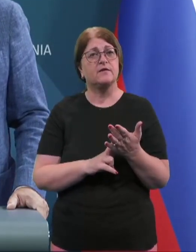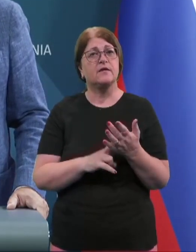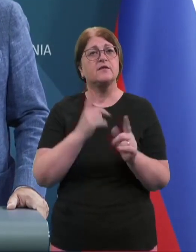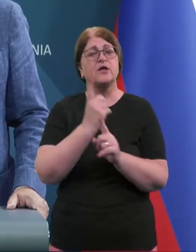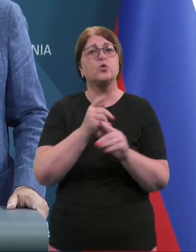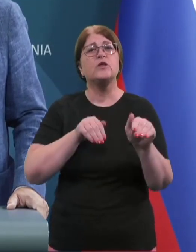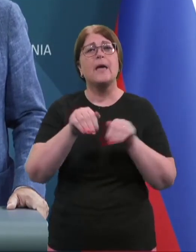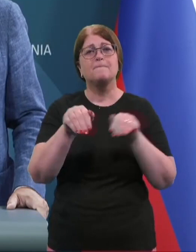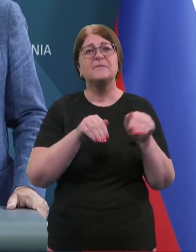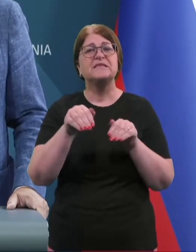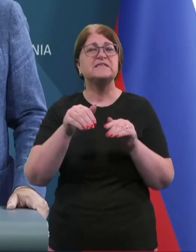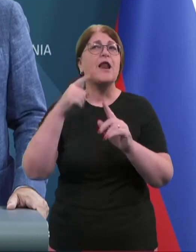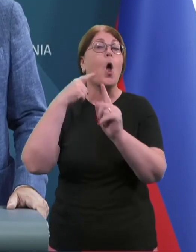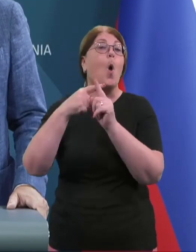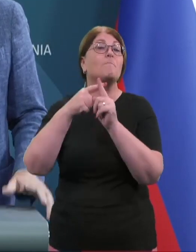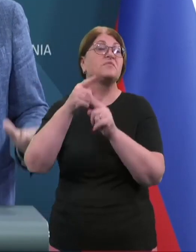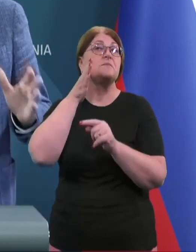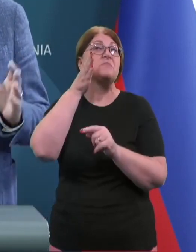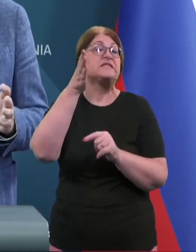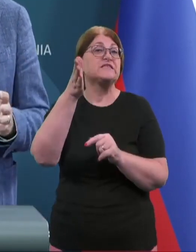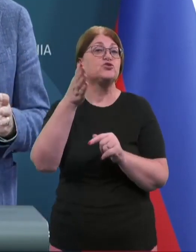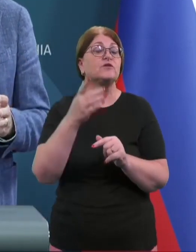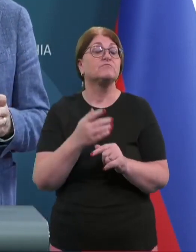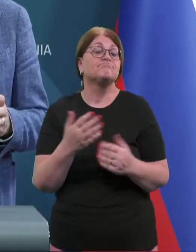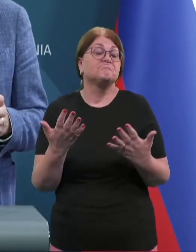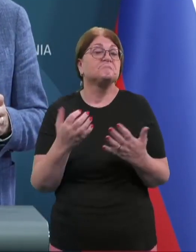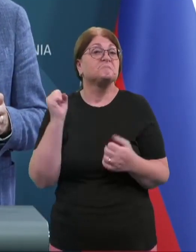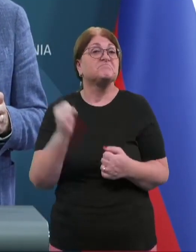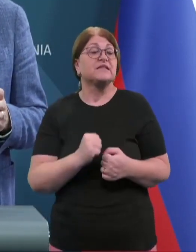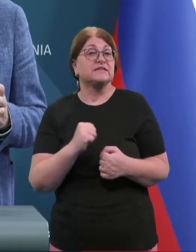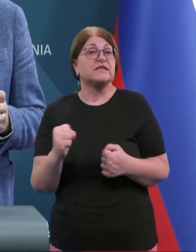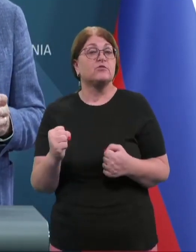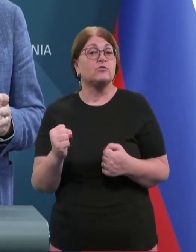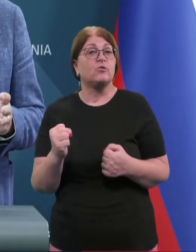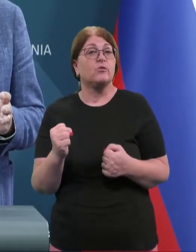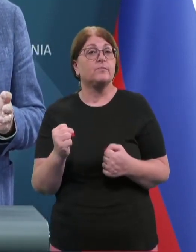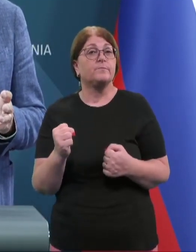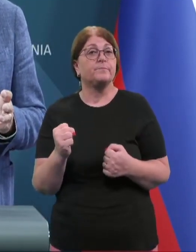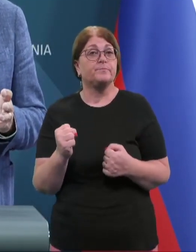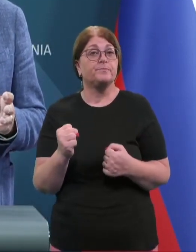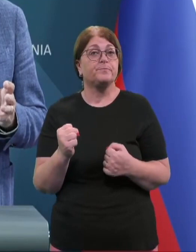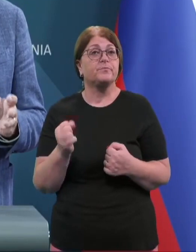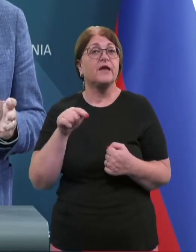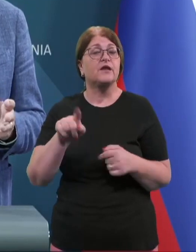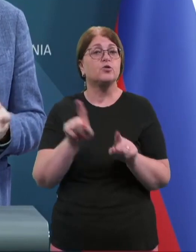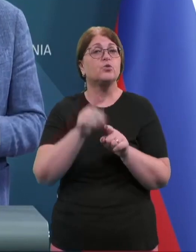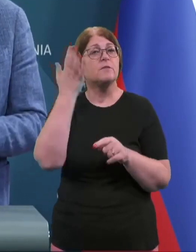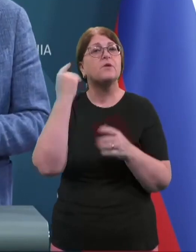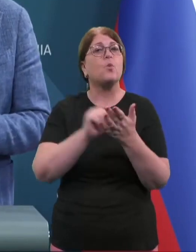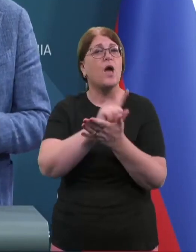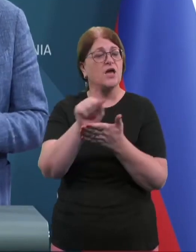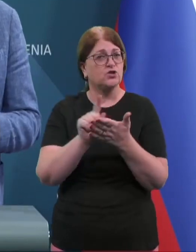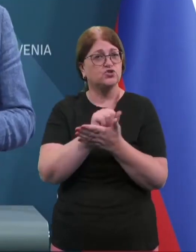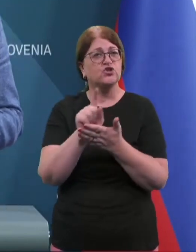minister optimističen, predvsem zato, ker je to bil tudi čas,